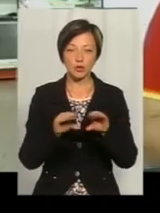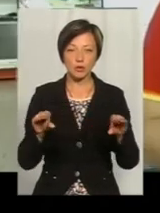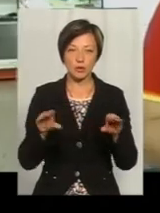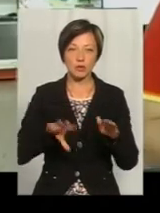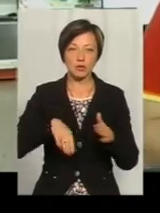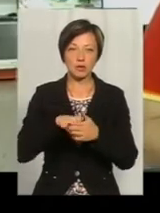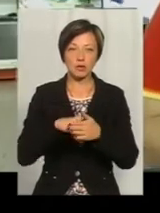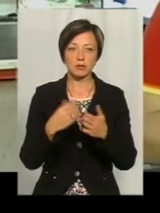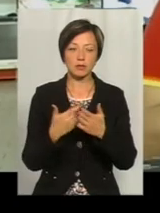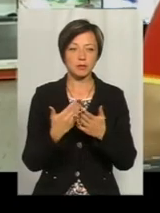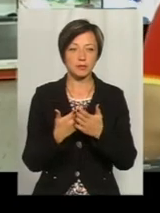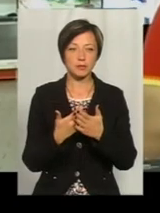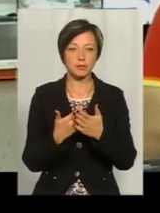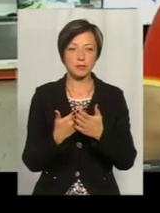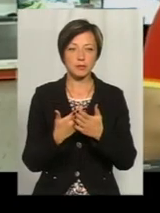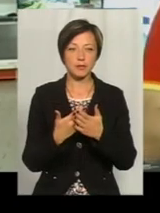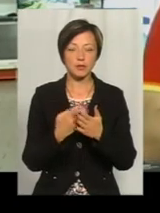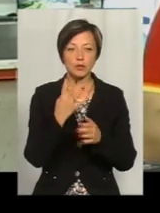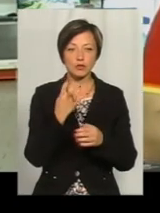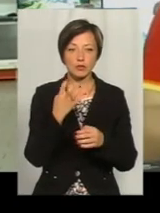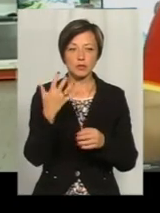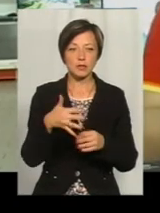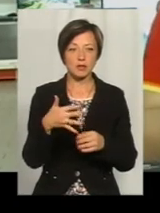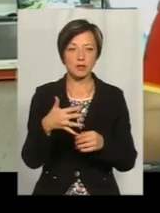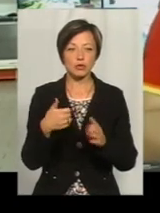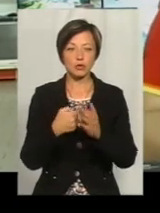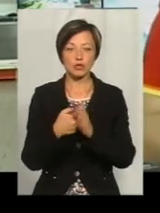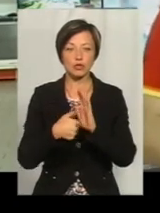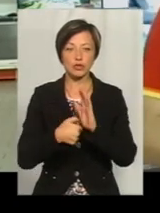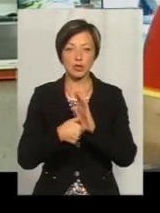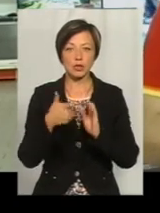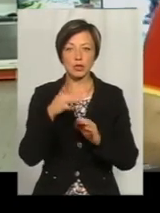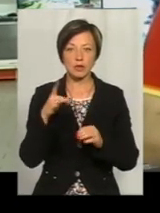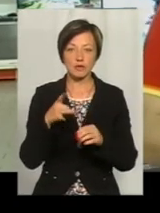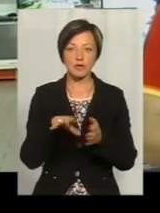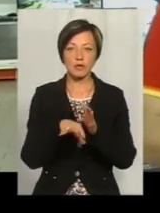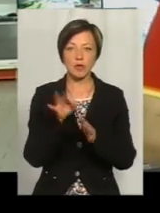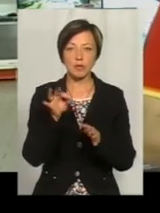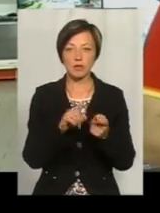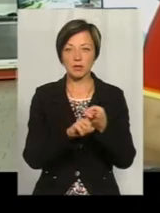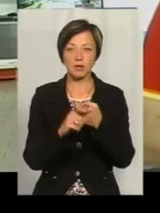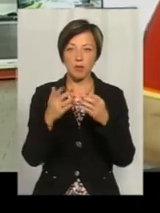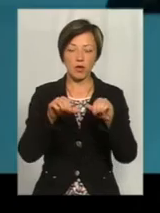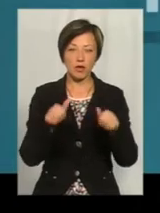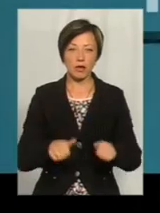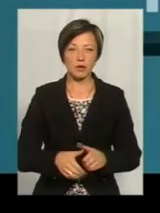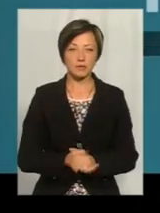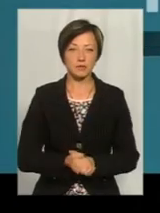Це вам обійдеться вартістю орієнтовно від 450 до 600 гривень, в залежності від обраної саме вами моделі.